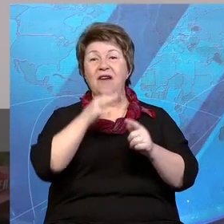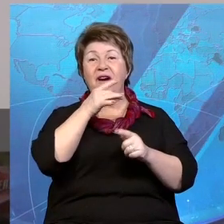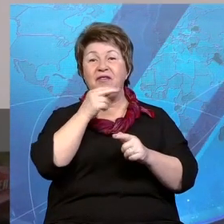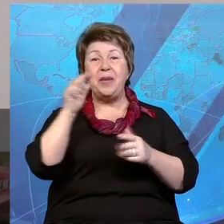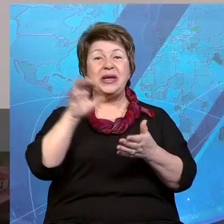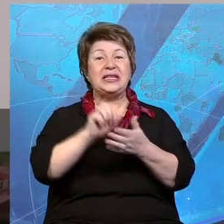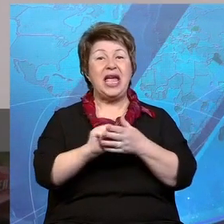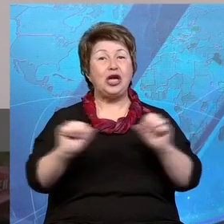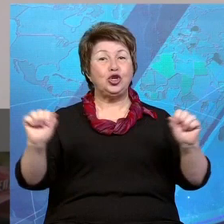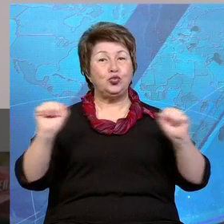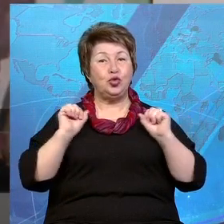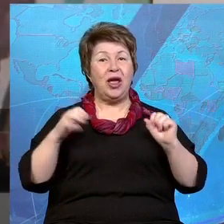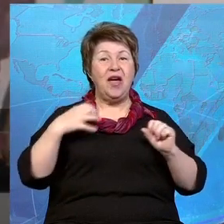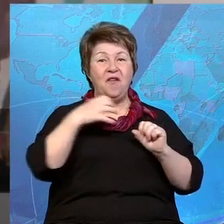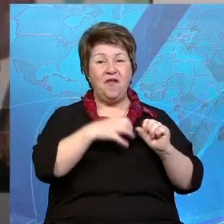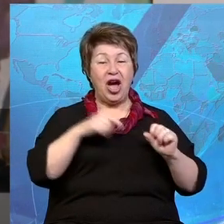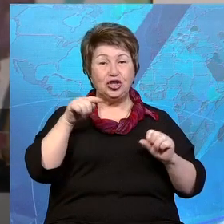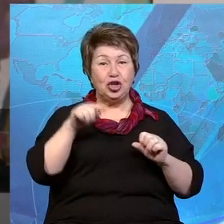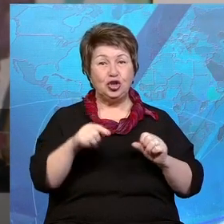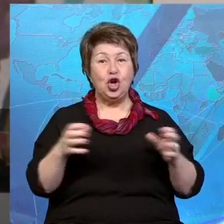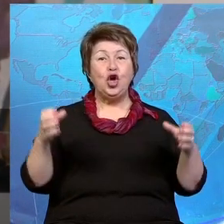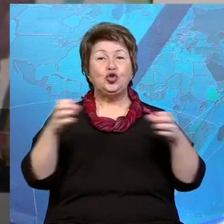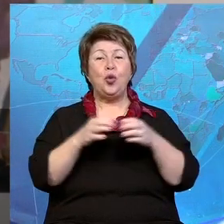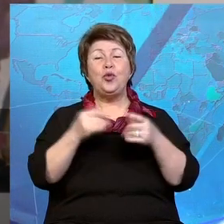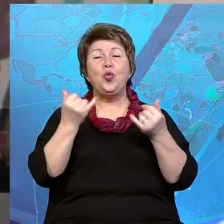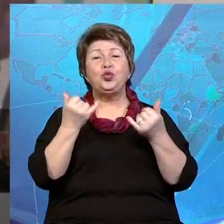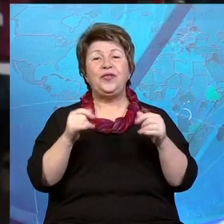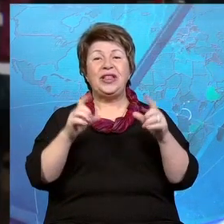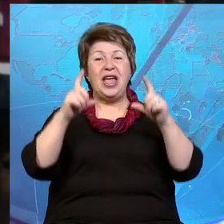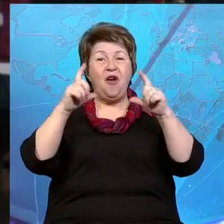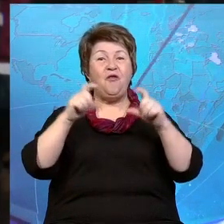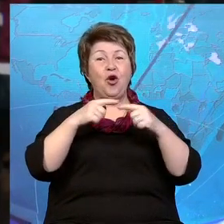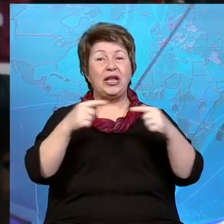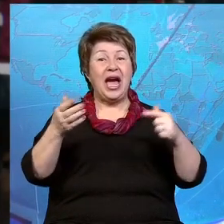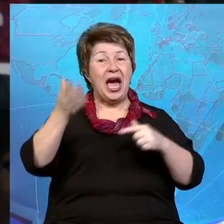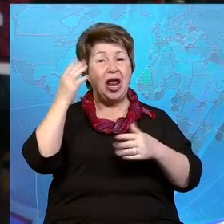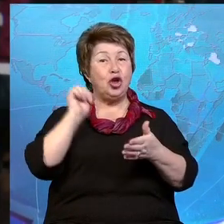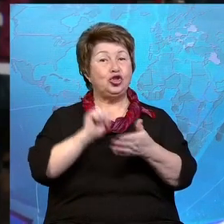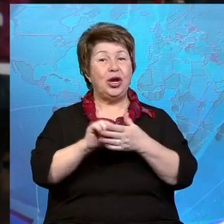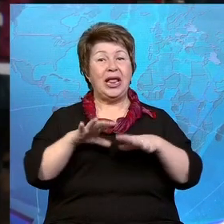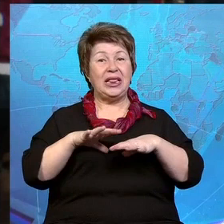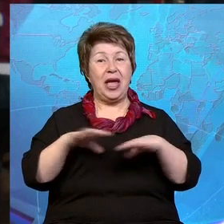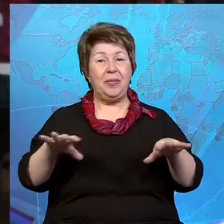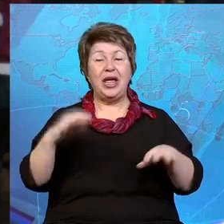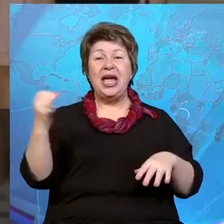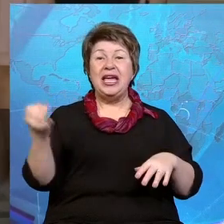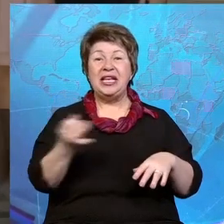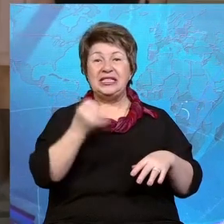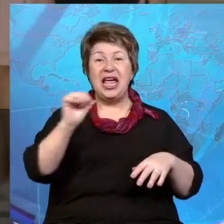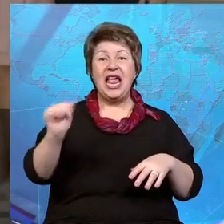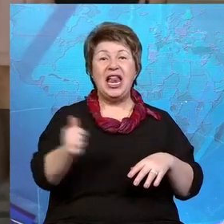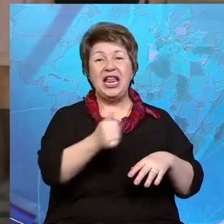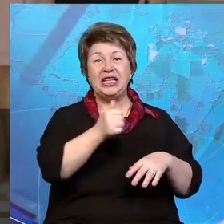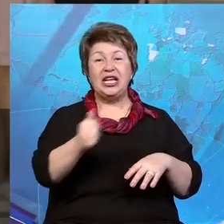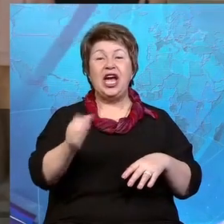занятий спортом. Что важно, в этом разделе собраны и уникальные фотографии, которые ранее не публиковались. Интересно увидеть лидера